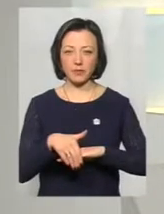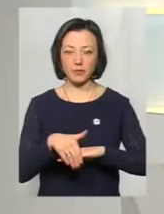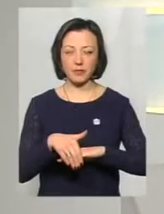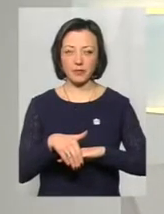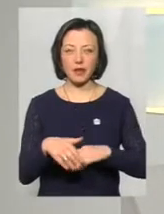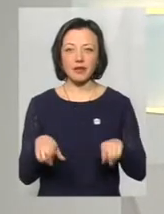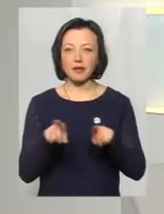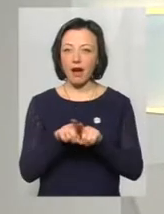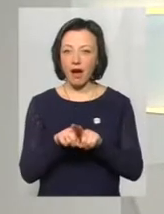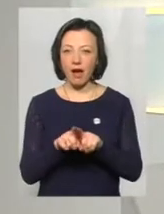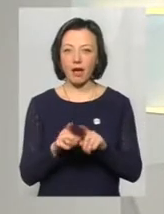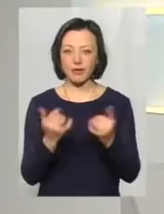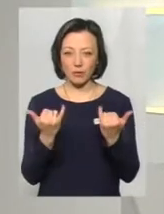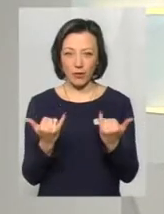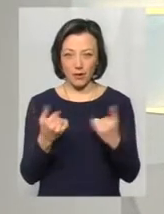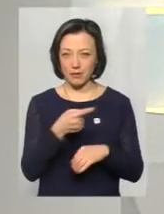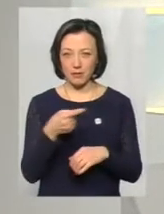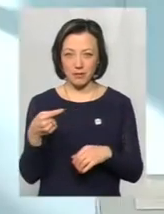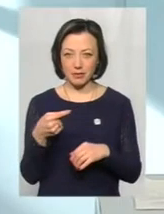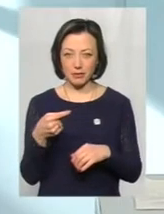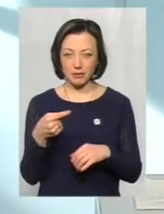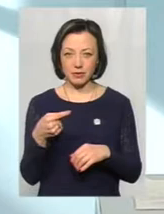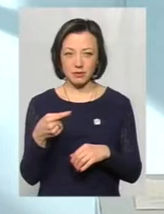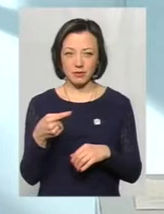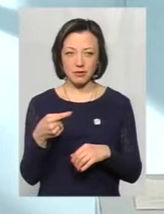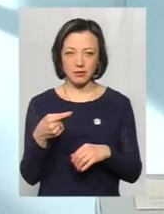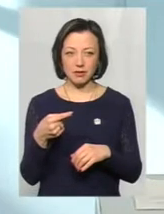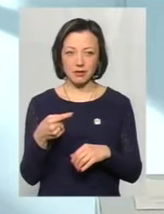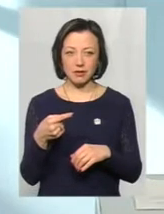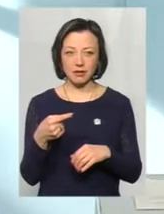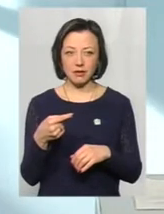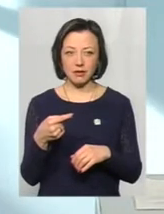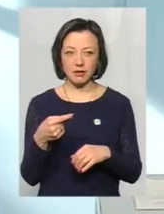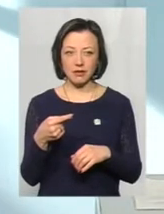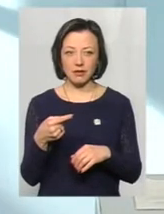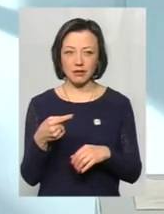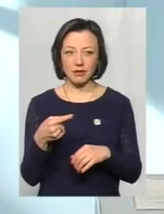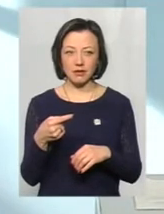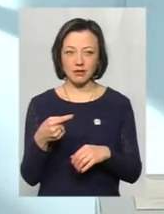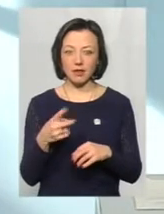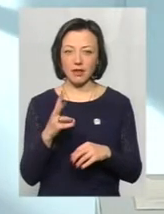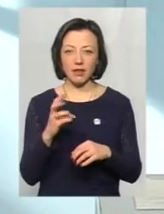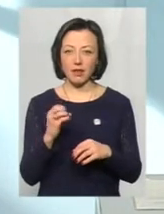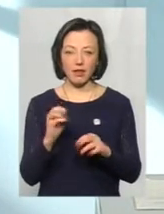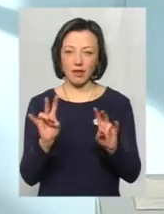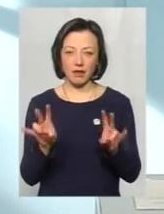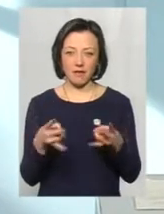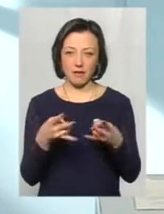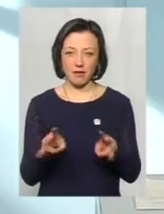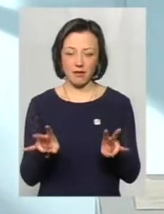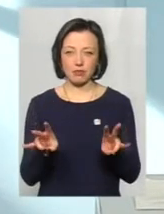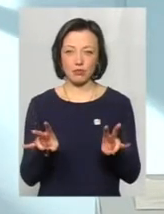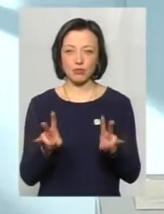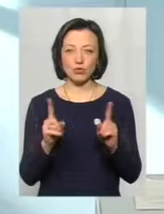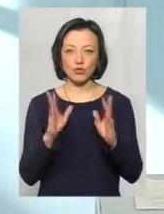Така температура, як сьогодні, була мінус, ну, де, мінус 21, не варто, тому